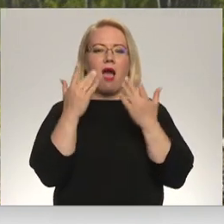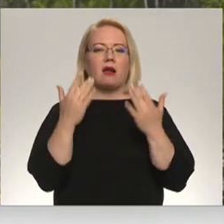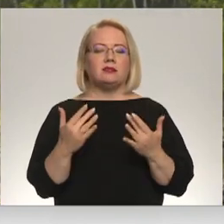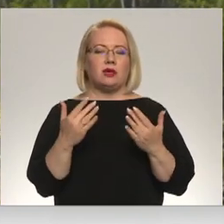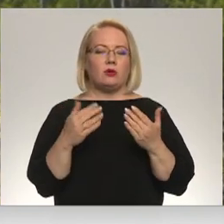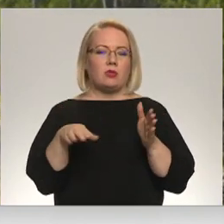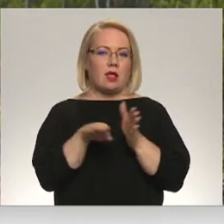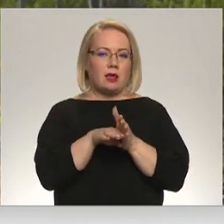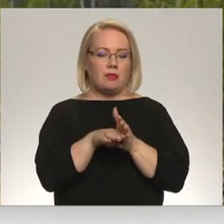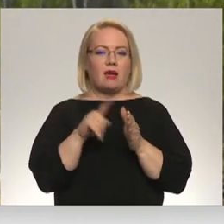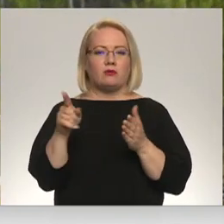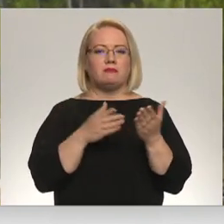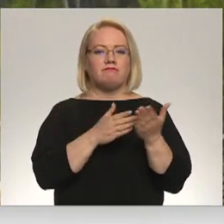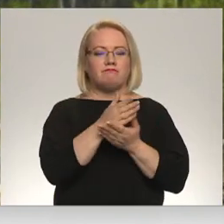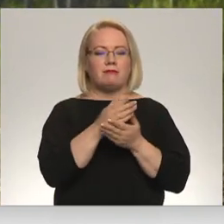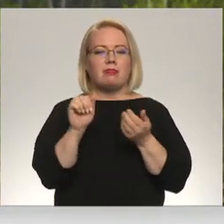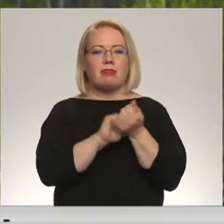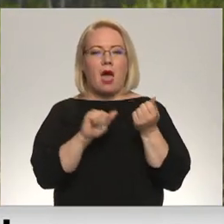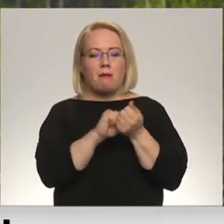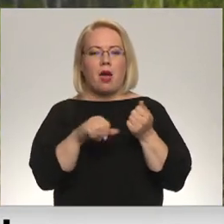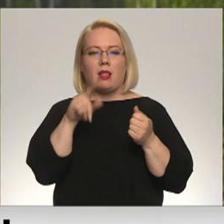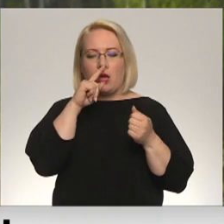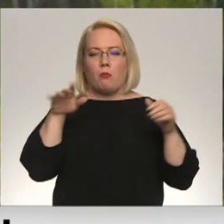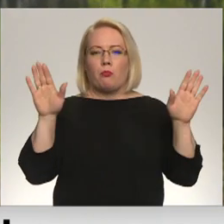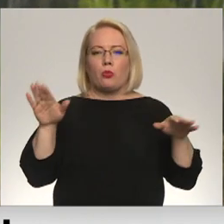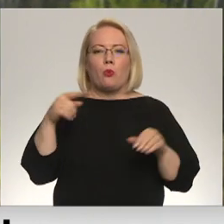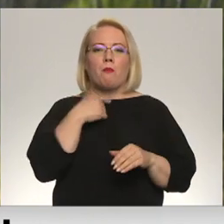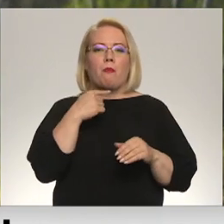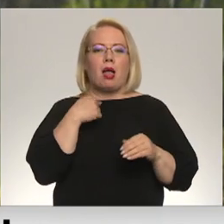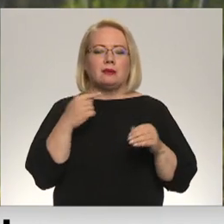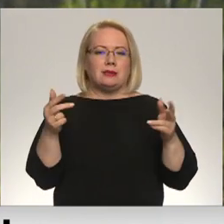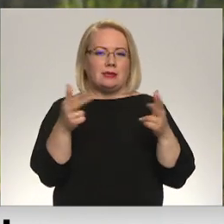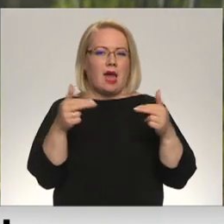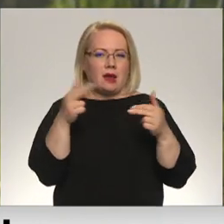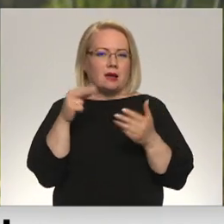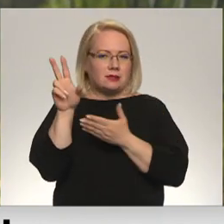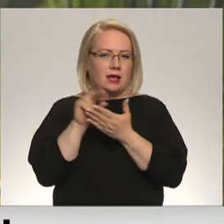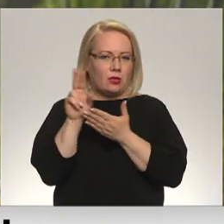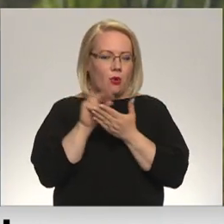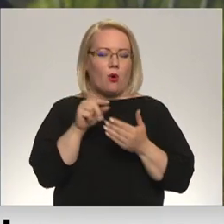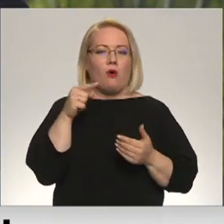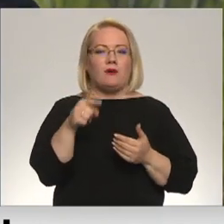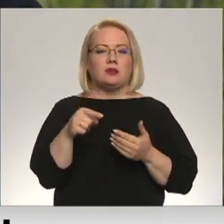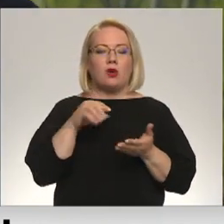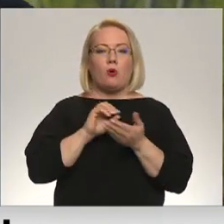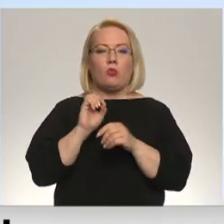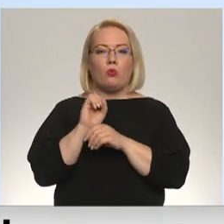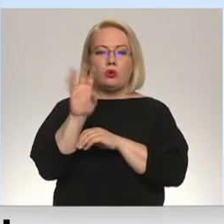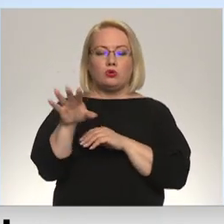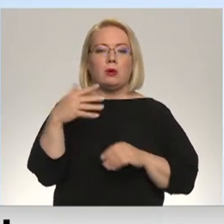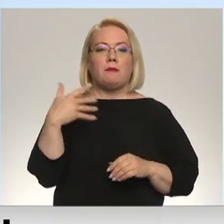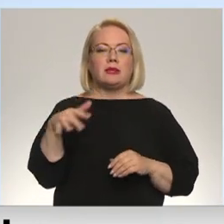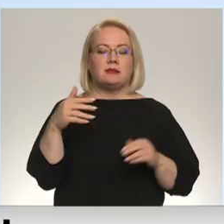dabā, lai ierakstītu putnu balses. Divgadu laikā viņas Ornoloģijas biedrībai nosūtījušas jau teju 50 ierakstus.